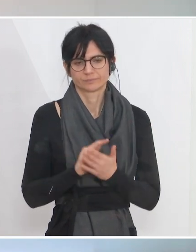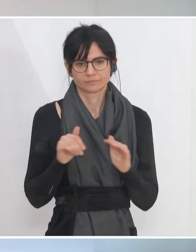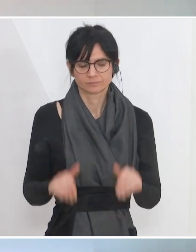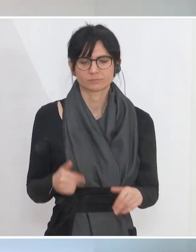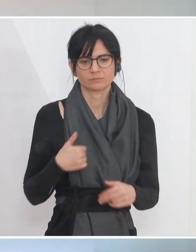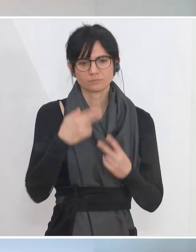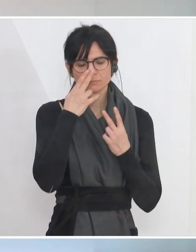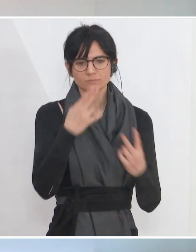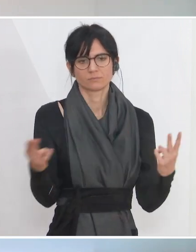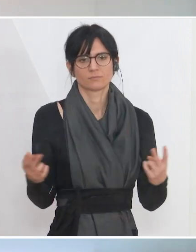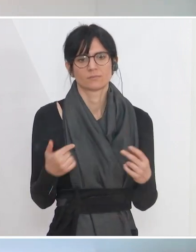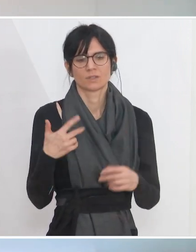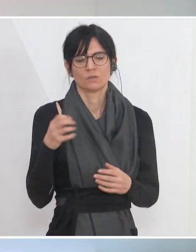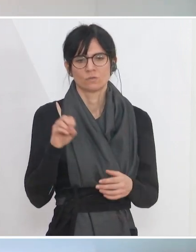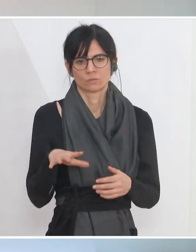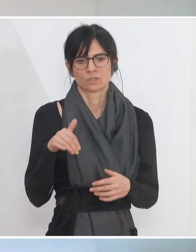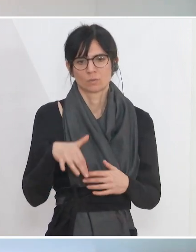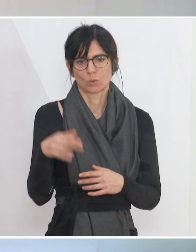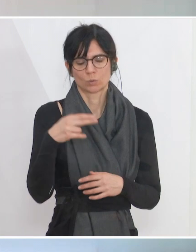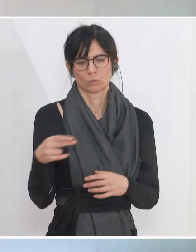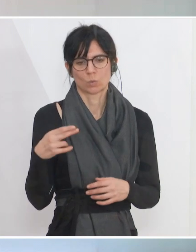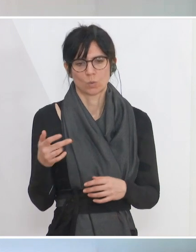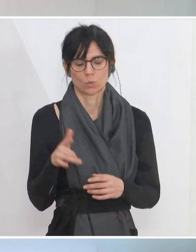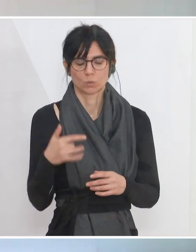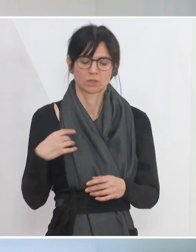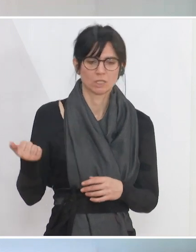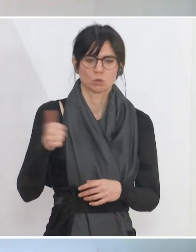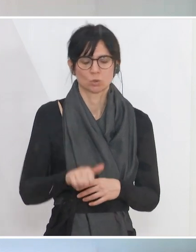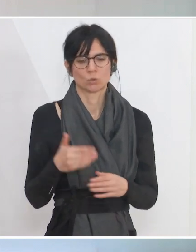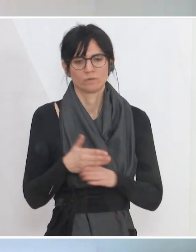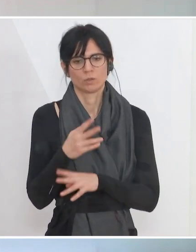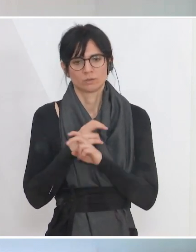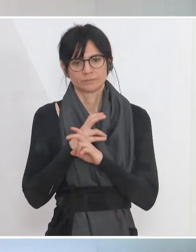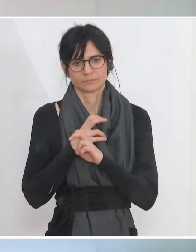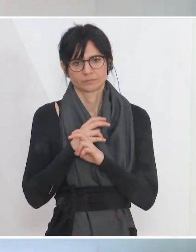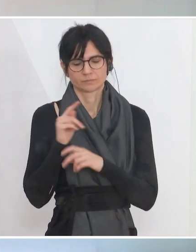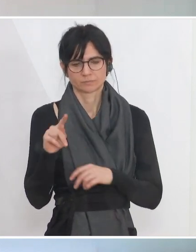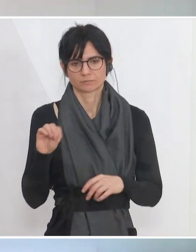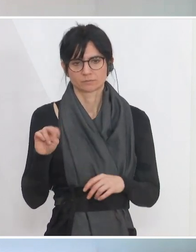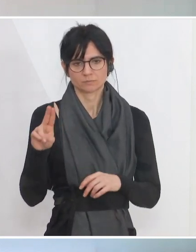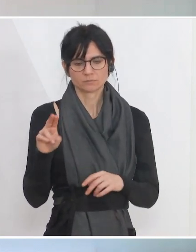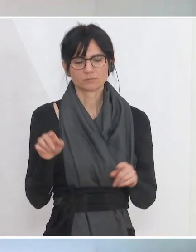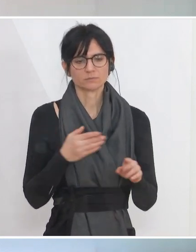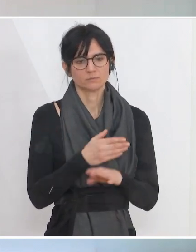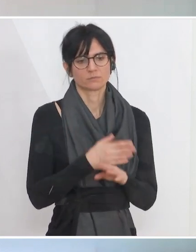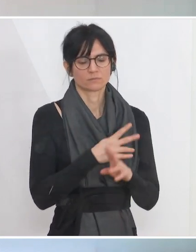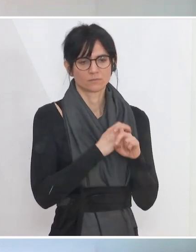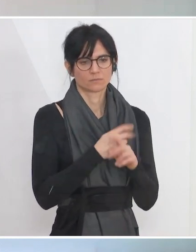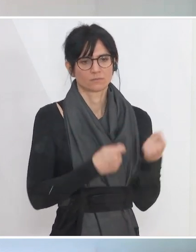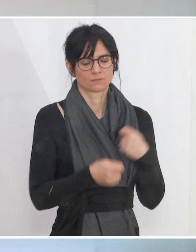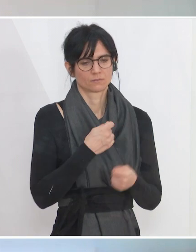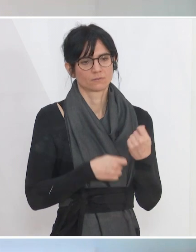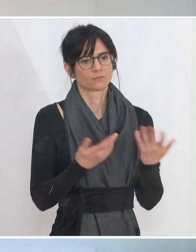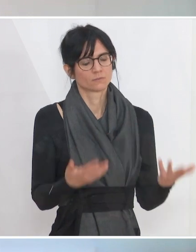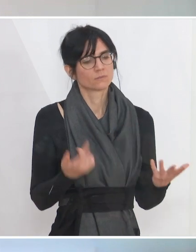darum sind diese 15 Millionen Euro, es zusätzlich für die österreichischen KMUs, vor allem für den österreichischen Handel